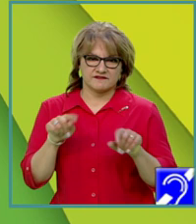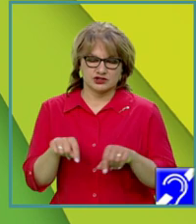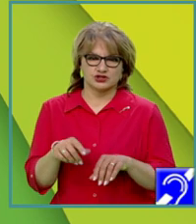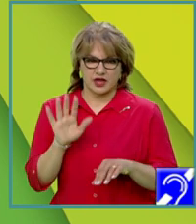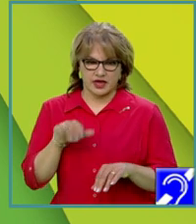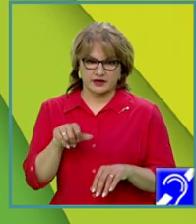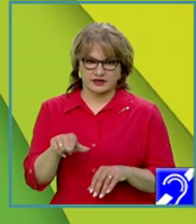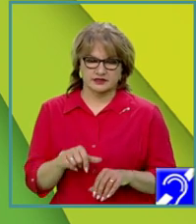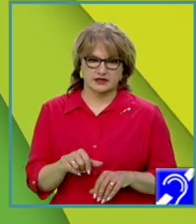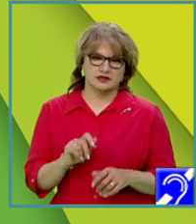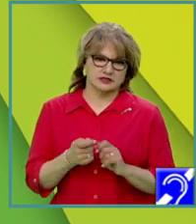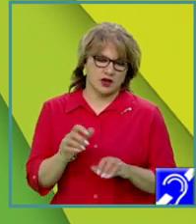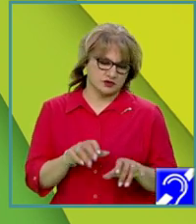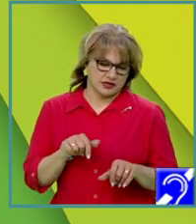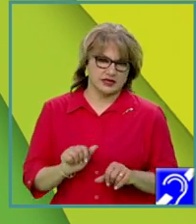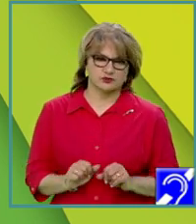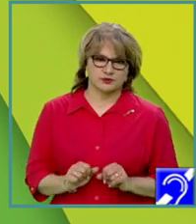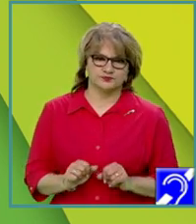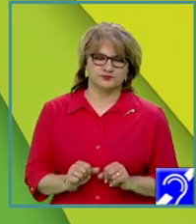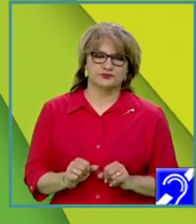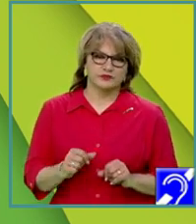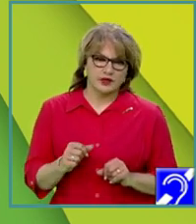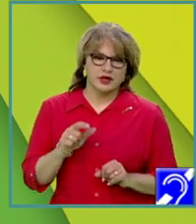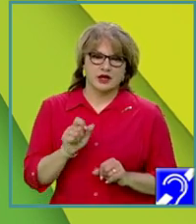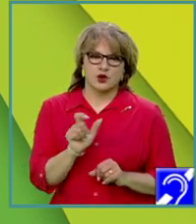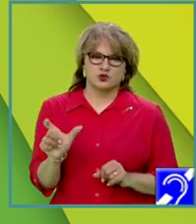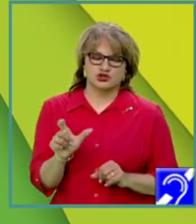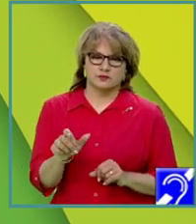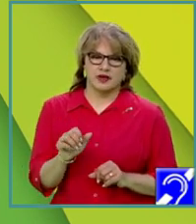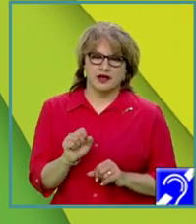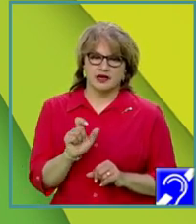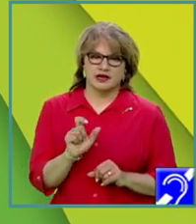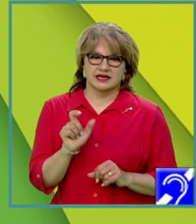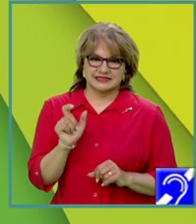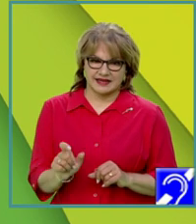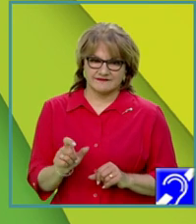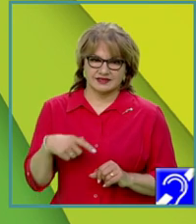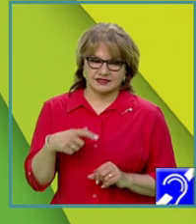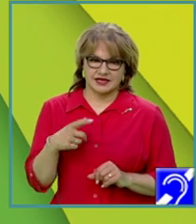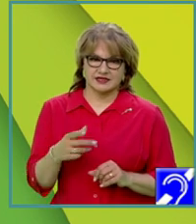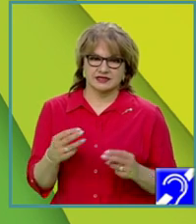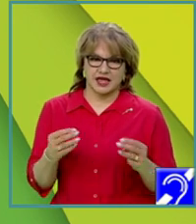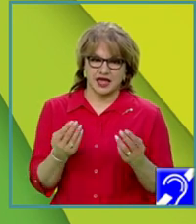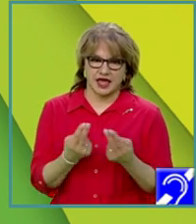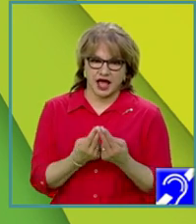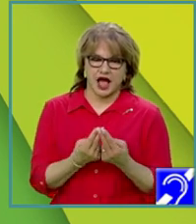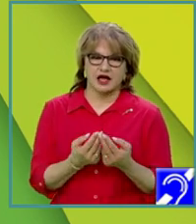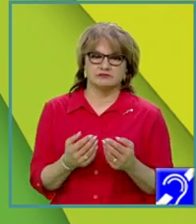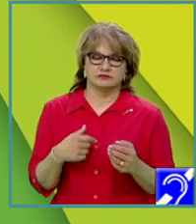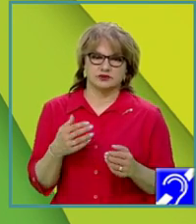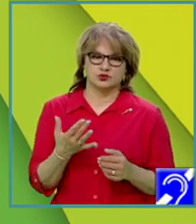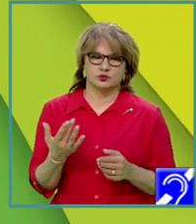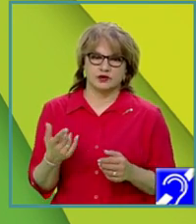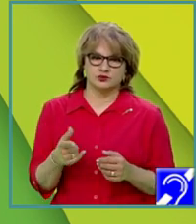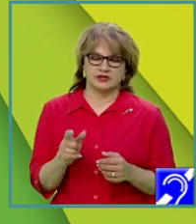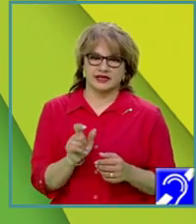sau de la tastatură. De asemenea, lungimea secvenței este egală cu numărul de termene ai săi. Avem și un exemplu